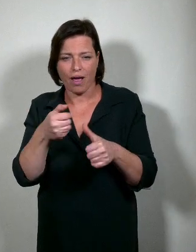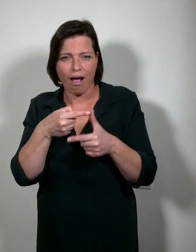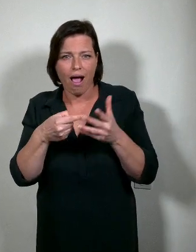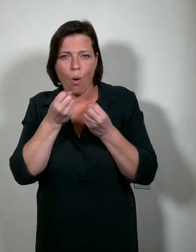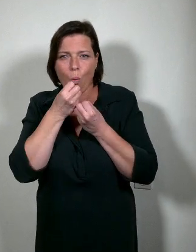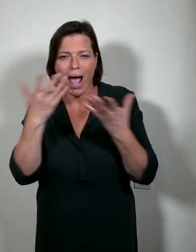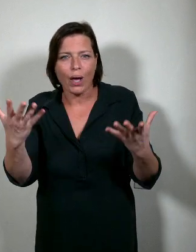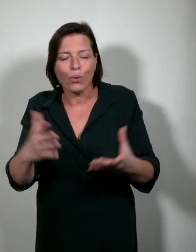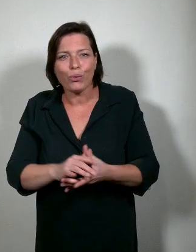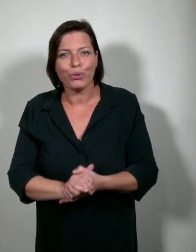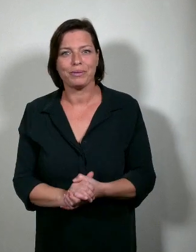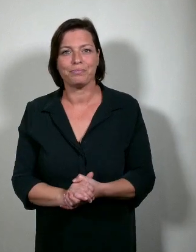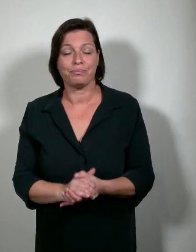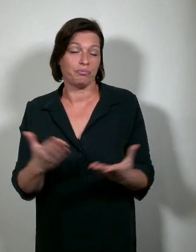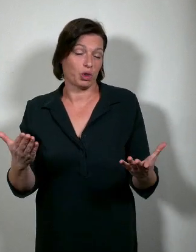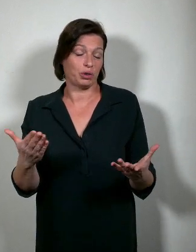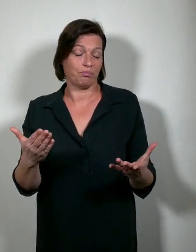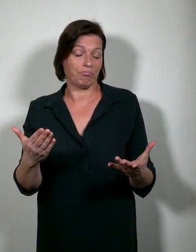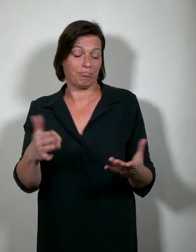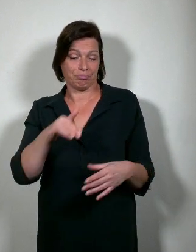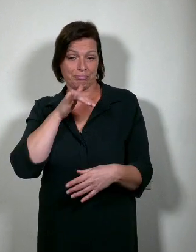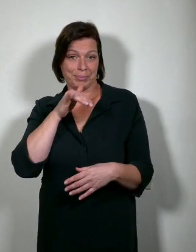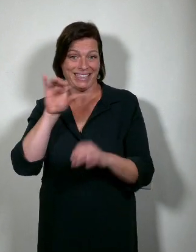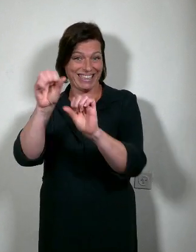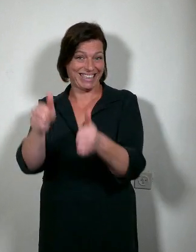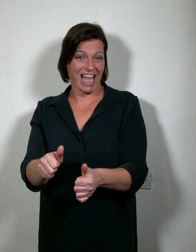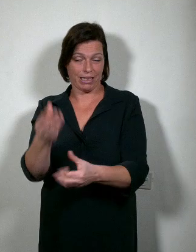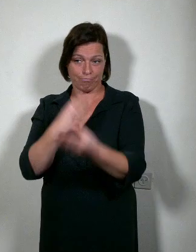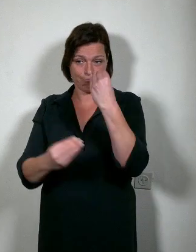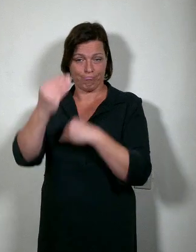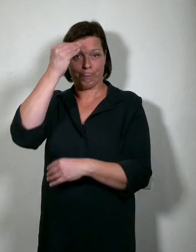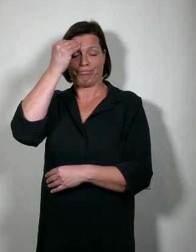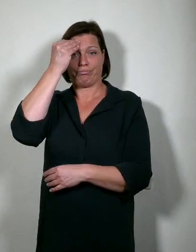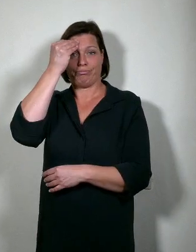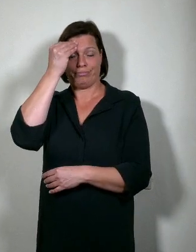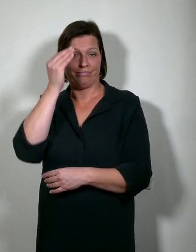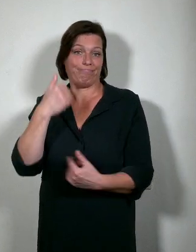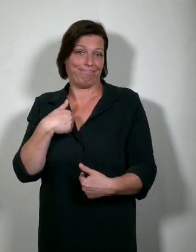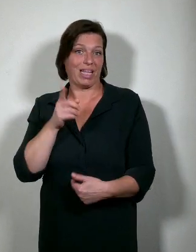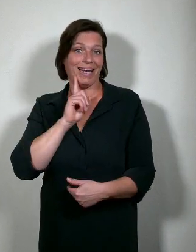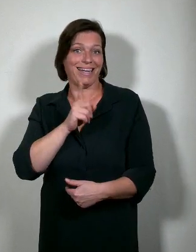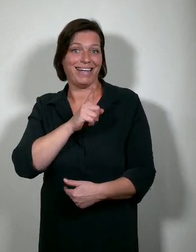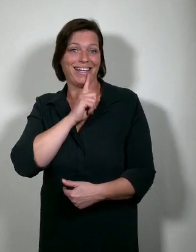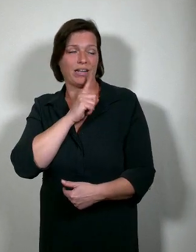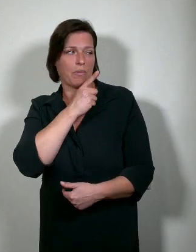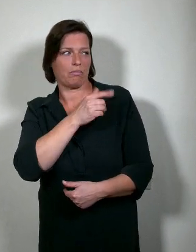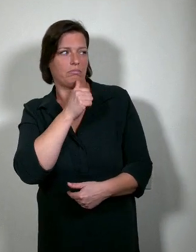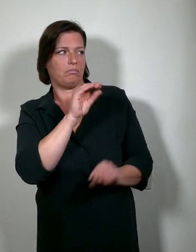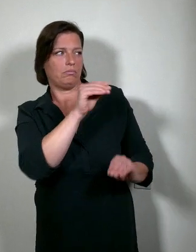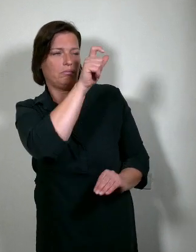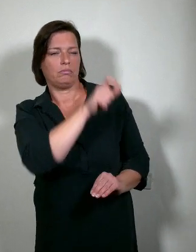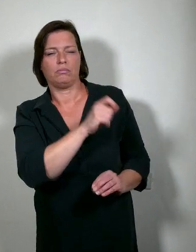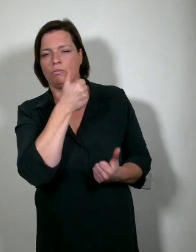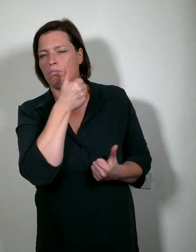En ik leerde dus avant-gardisme kennen als leerling, liever van een fantastische